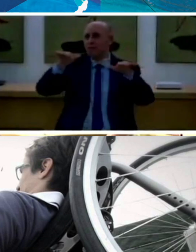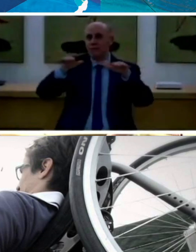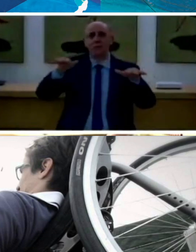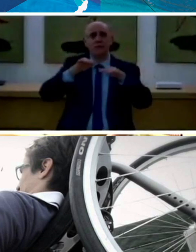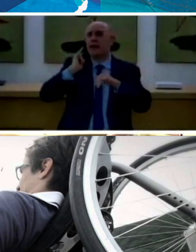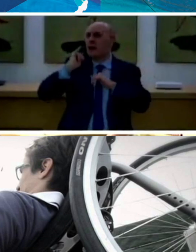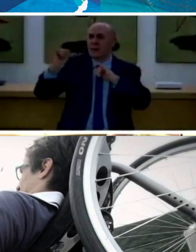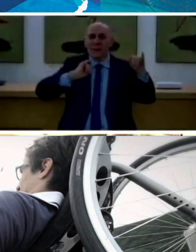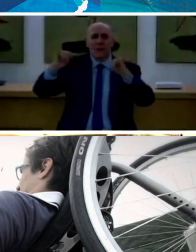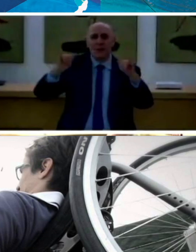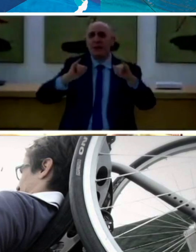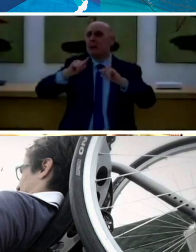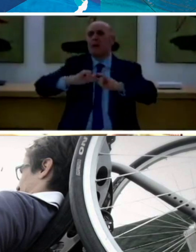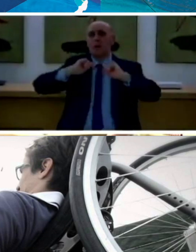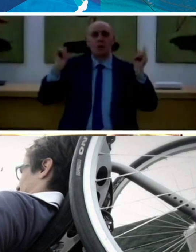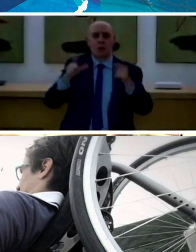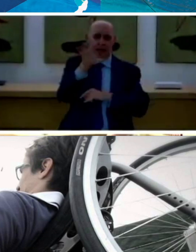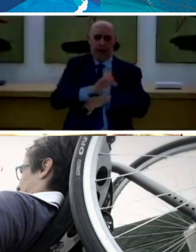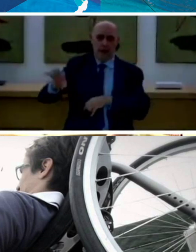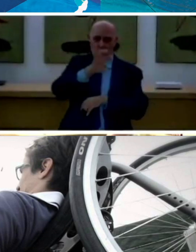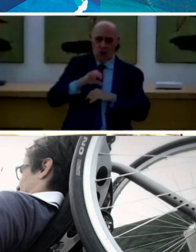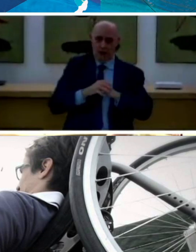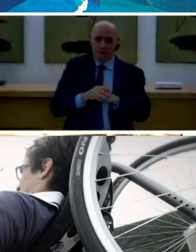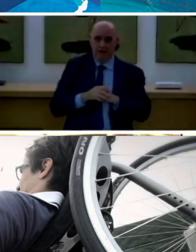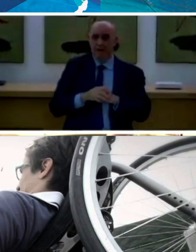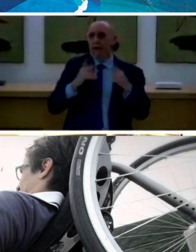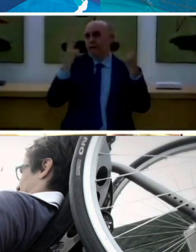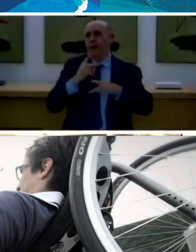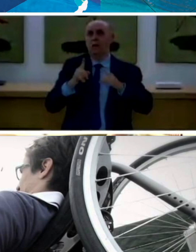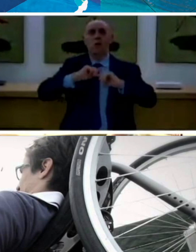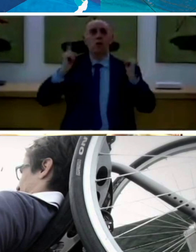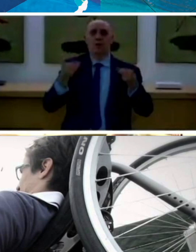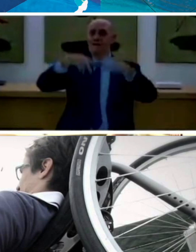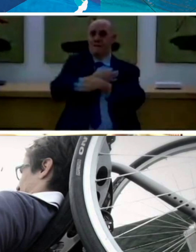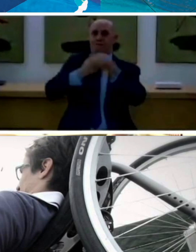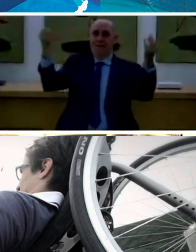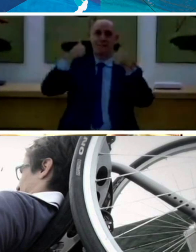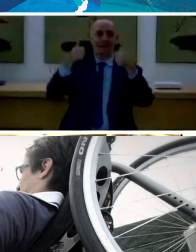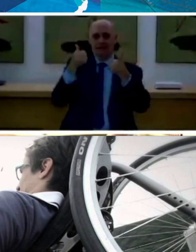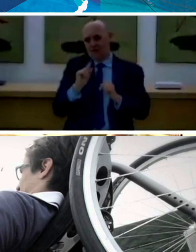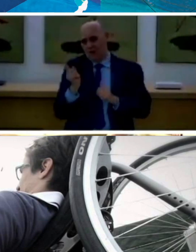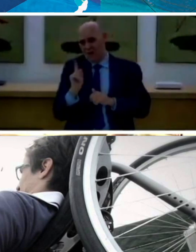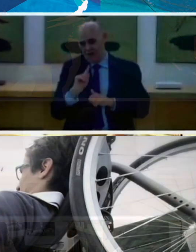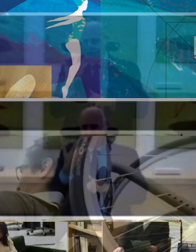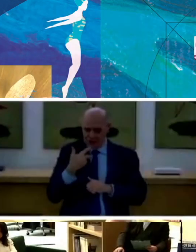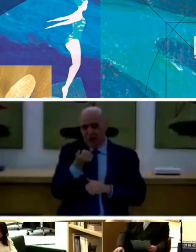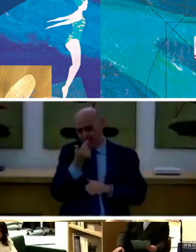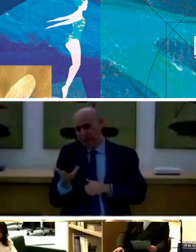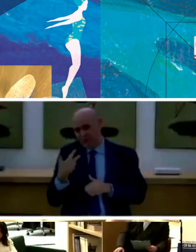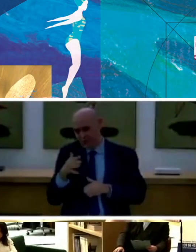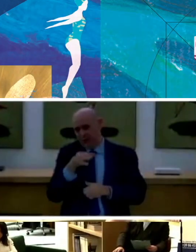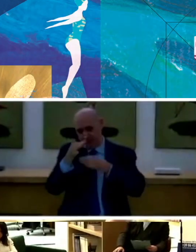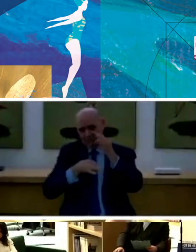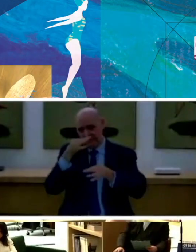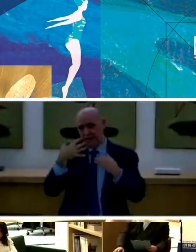nell'ambito dell'intera regione. Non tutto funziona benissimo, lo abbiamo visto, ne abbiamo parlato spesso. Ci sono delle aree